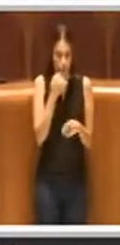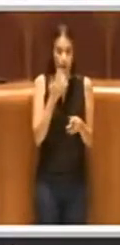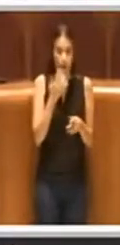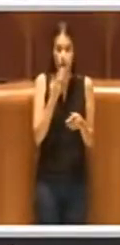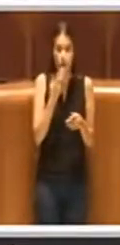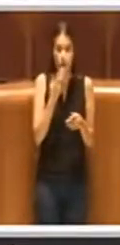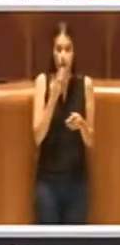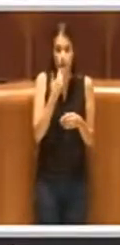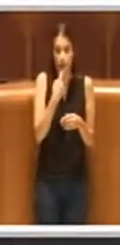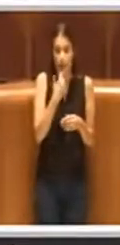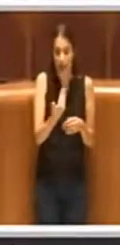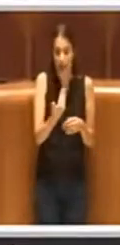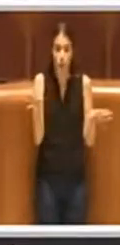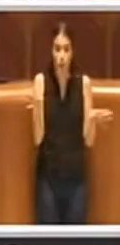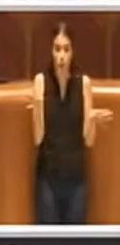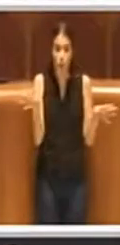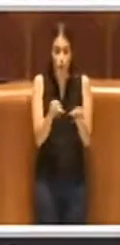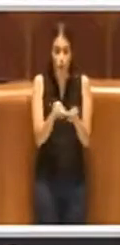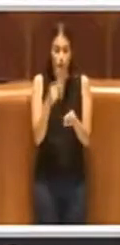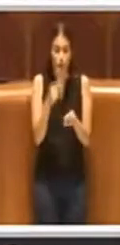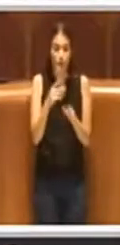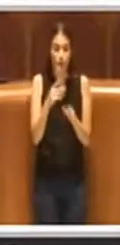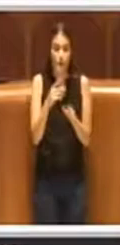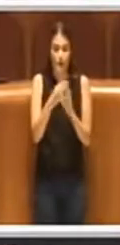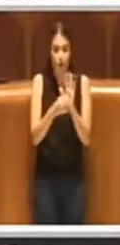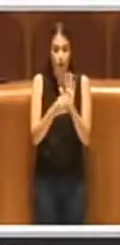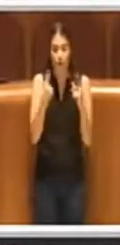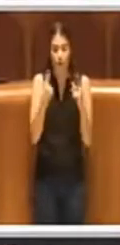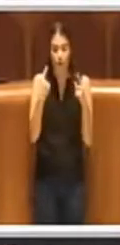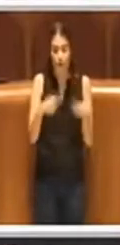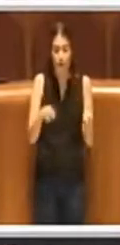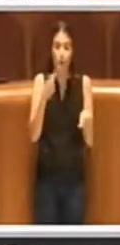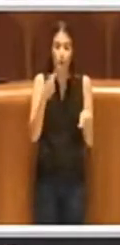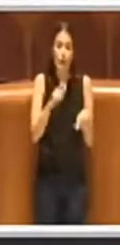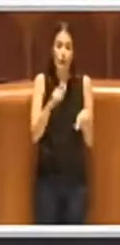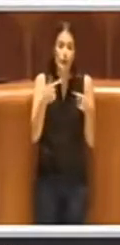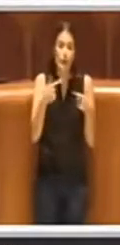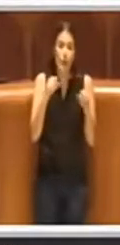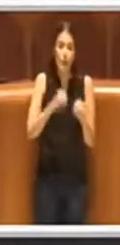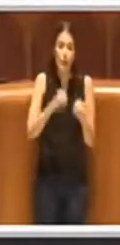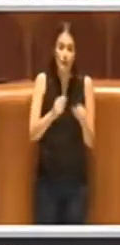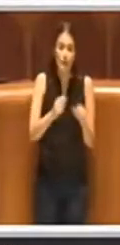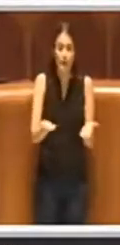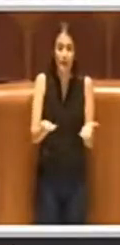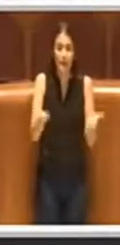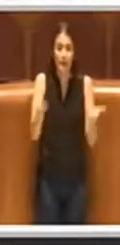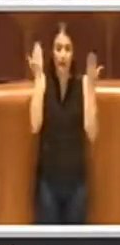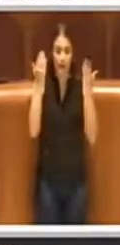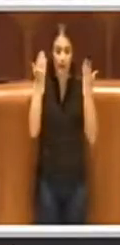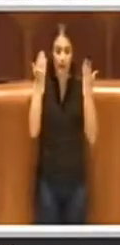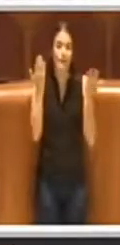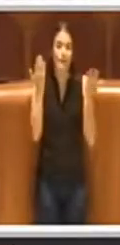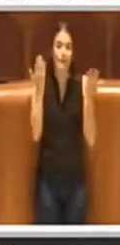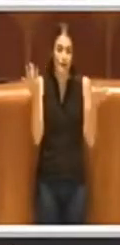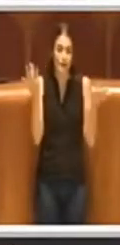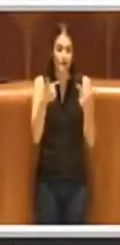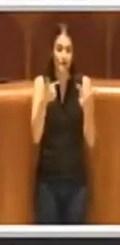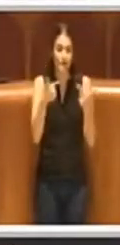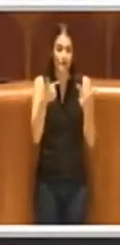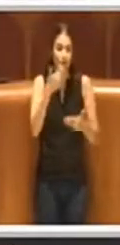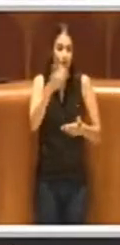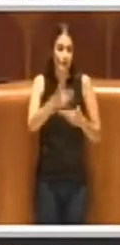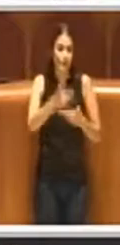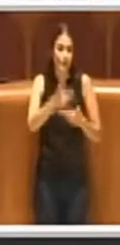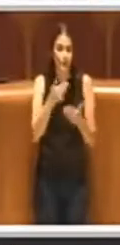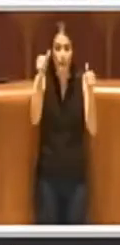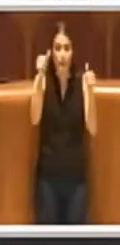la Giunta per questo regolamento che permette finalmente di poter dare esecuzione